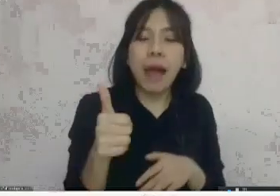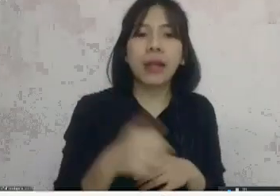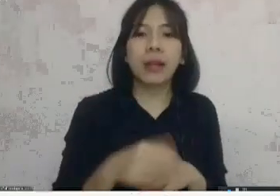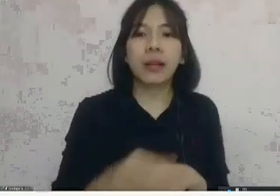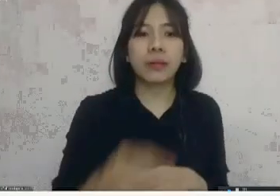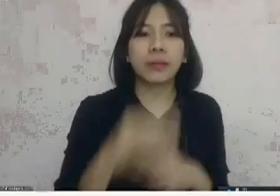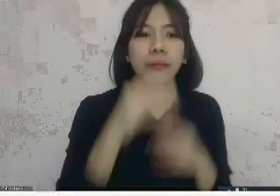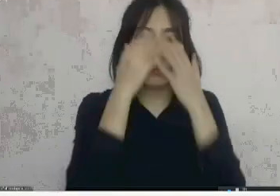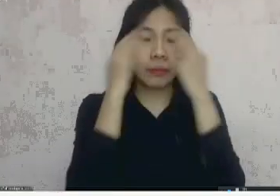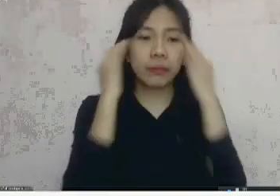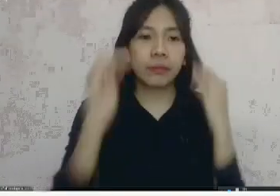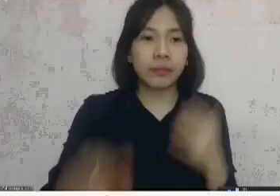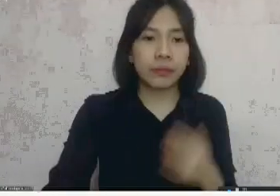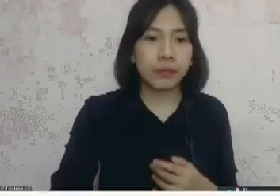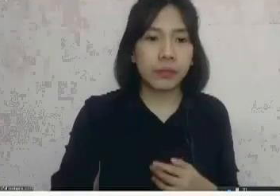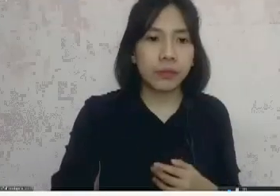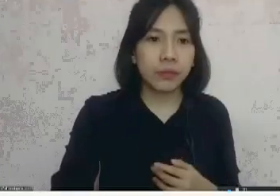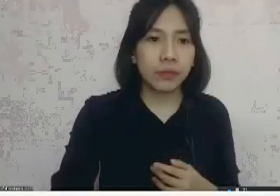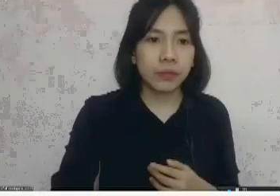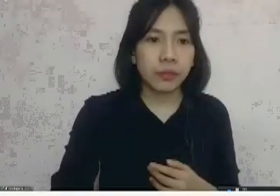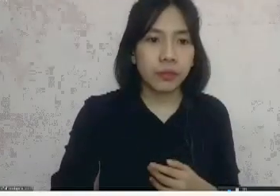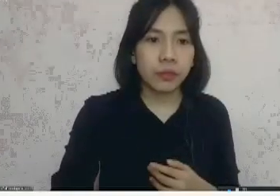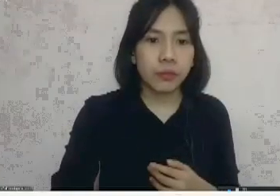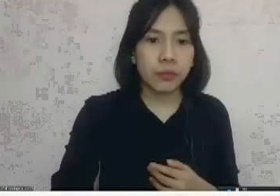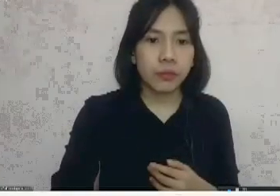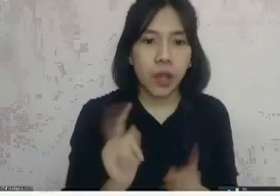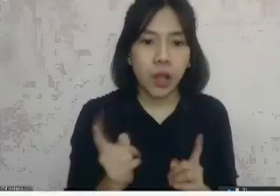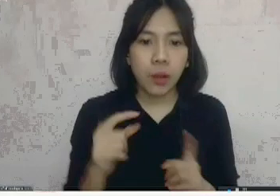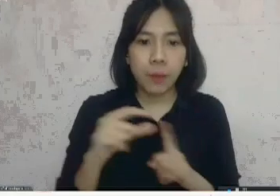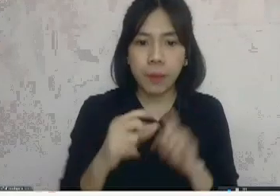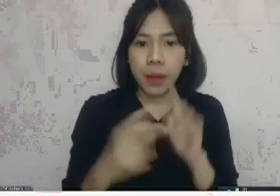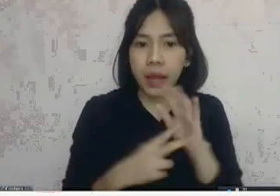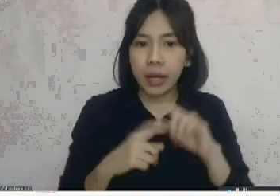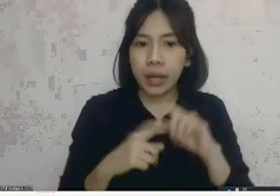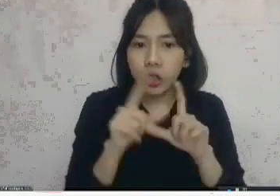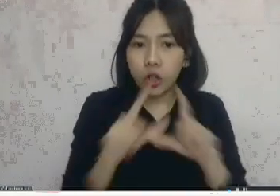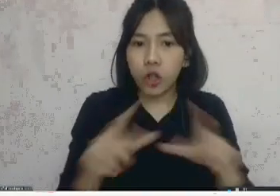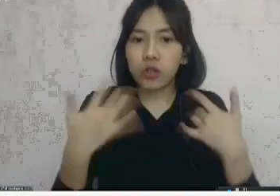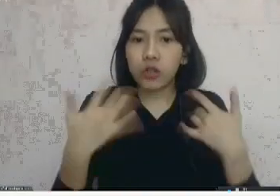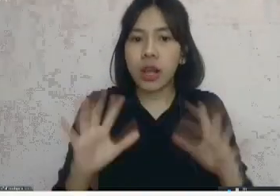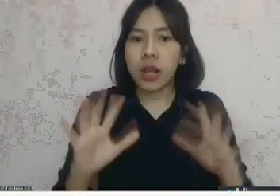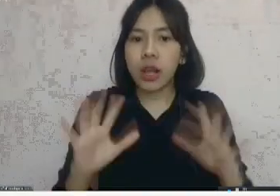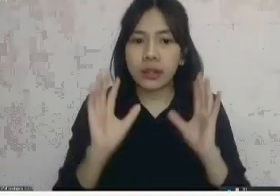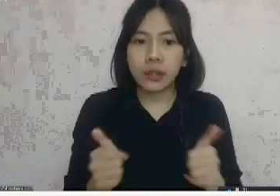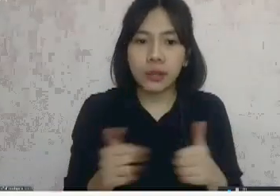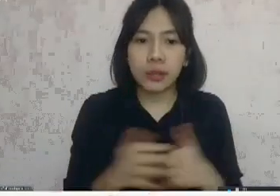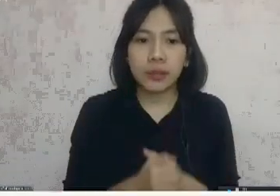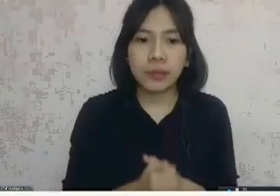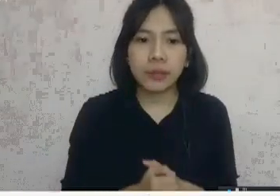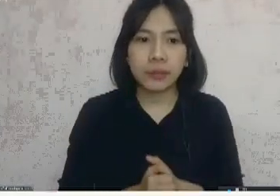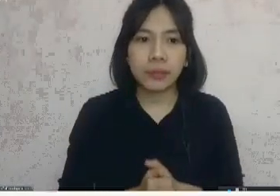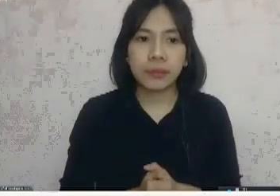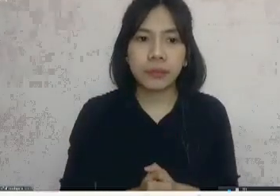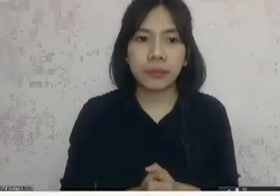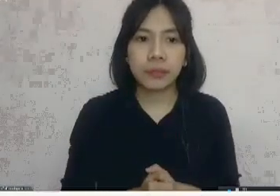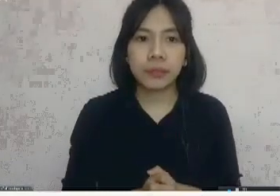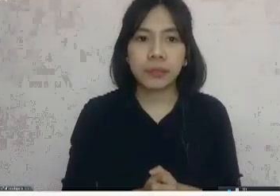karena ketika sudah lulus PNS berarti kita sudah punya kapasitas gitu ya yang terseleksi dari sekian ribu orang